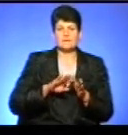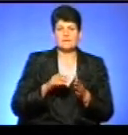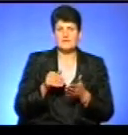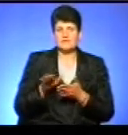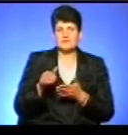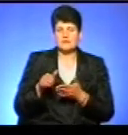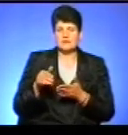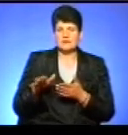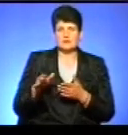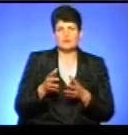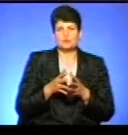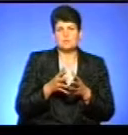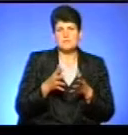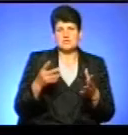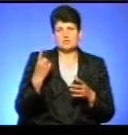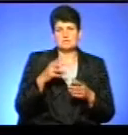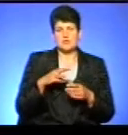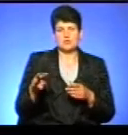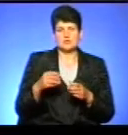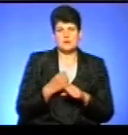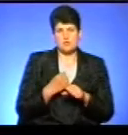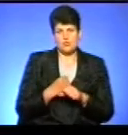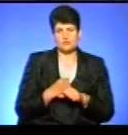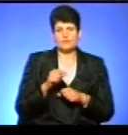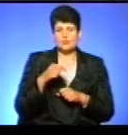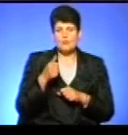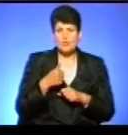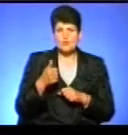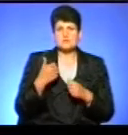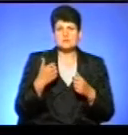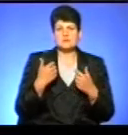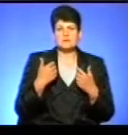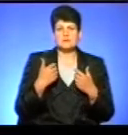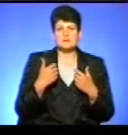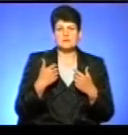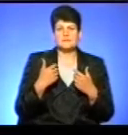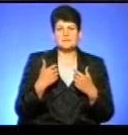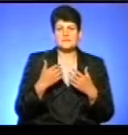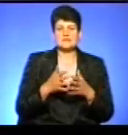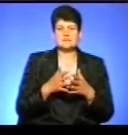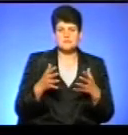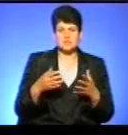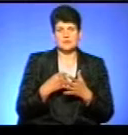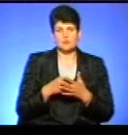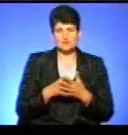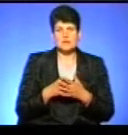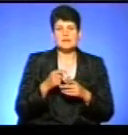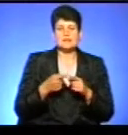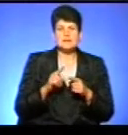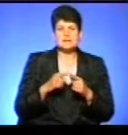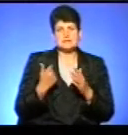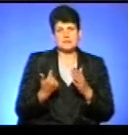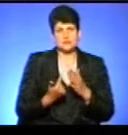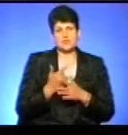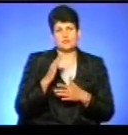перевищували вартість 1 мільйон на роботи, виконання самих робіт. Цього року ми, звичайно, збільшили цей бюджет. Я думаю, що знову таки таких